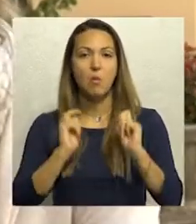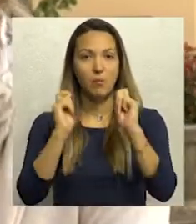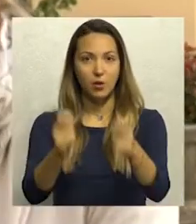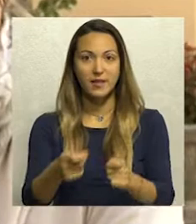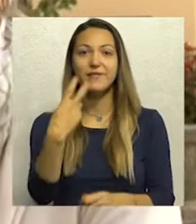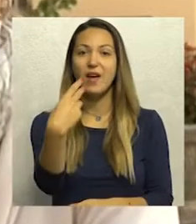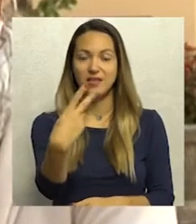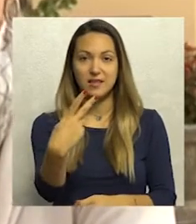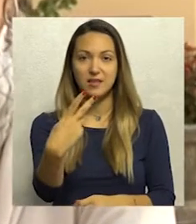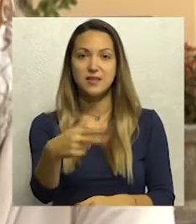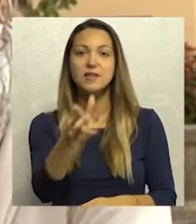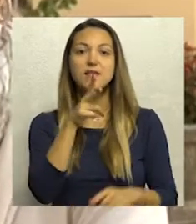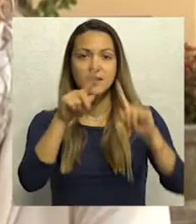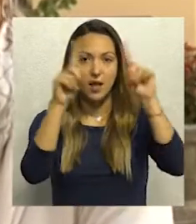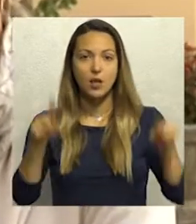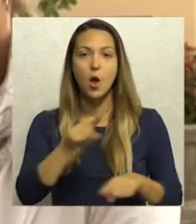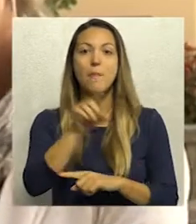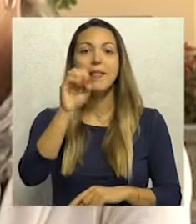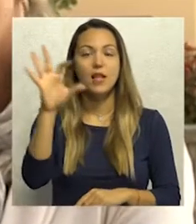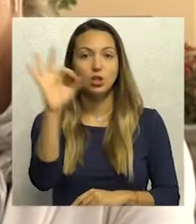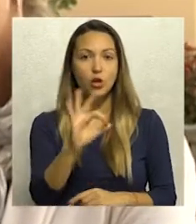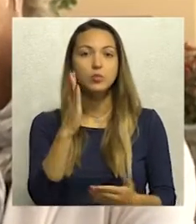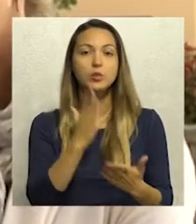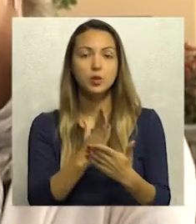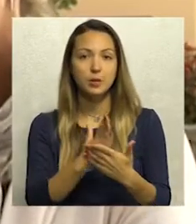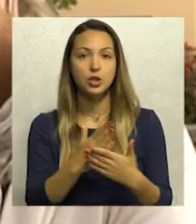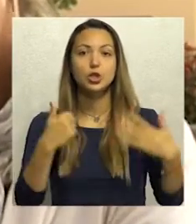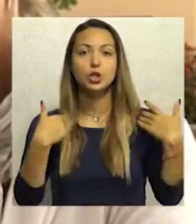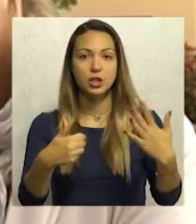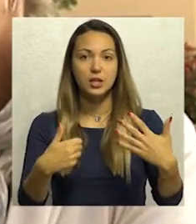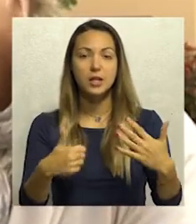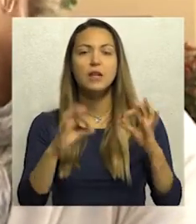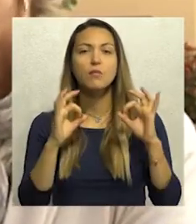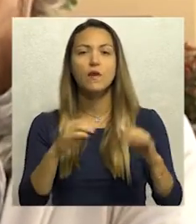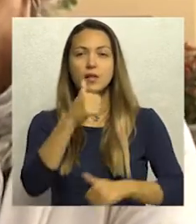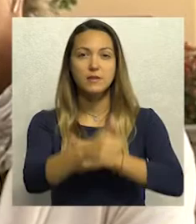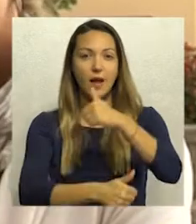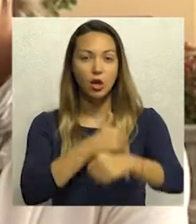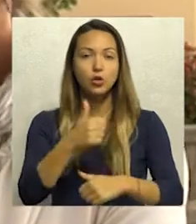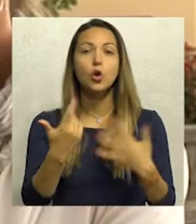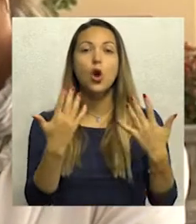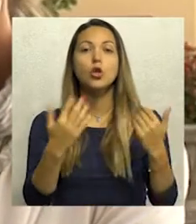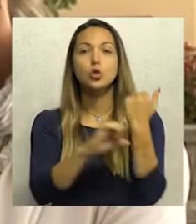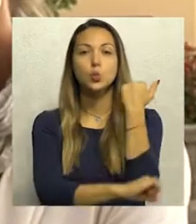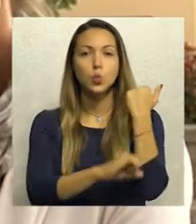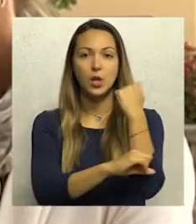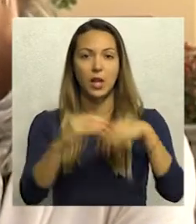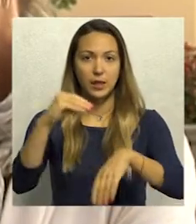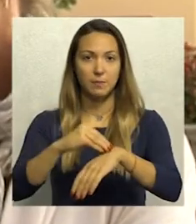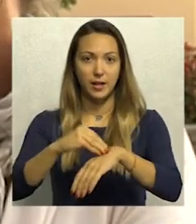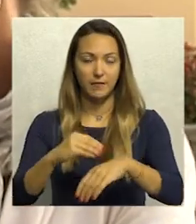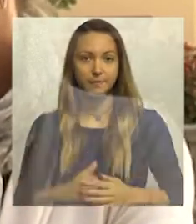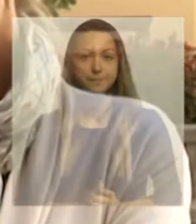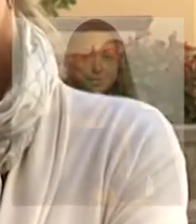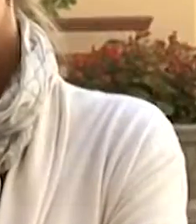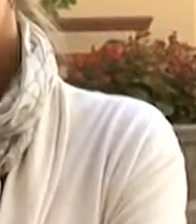sada imamo podnetih otprilike 20 zahtjeva, očekujemo do 15. oktobra će biti oko 60 kao i svake godine